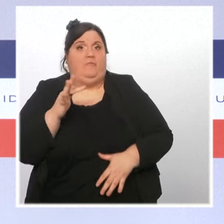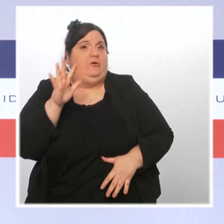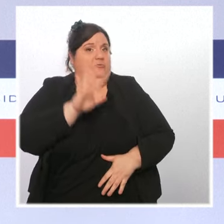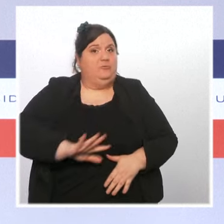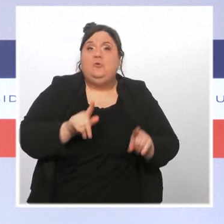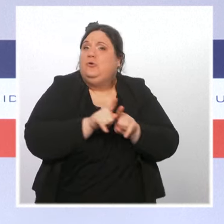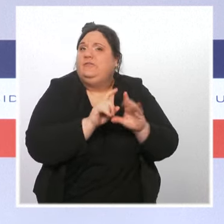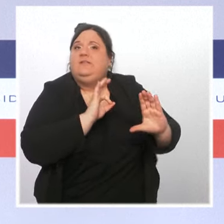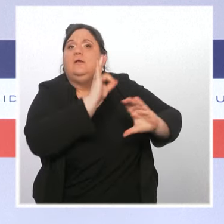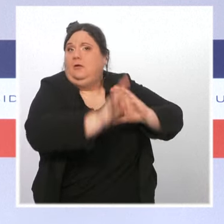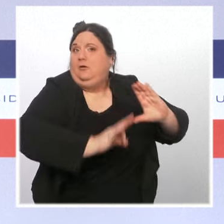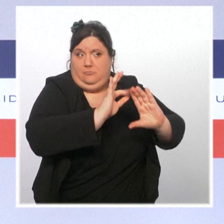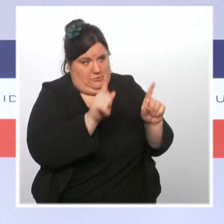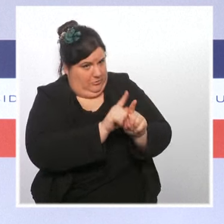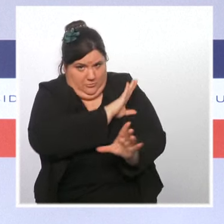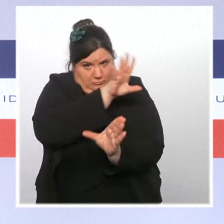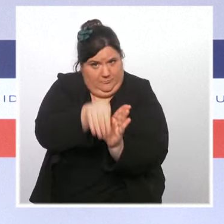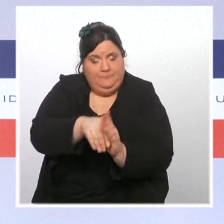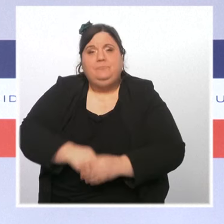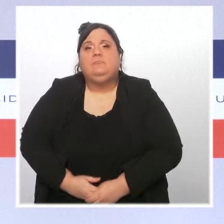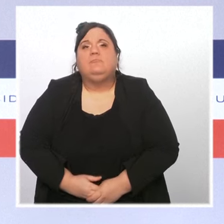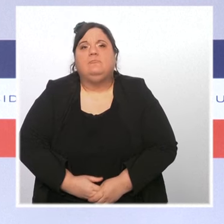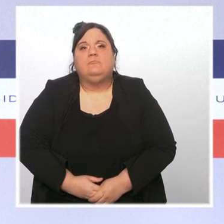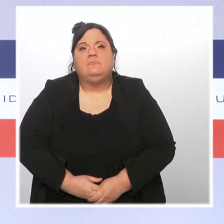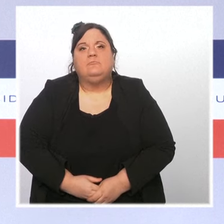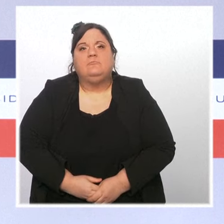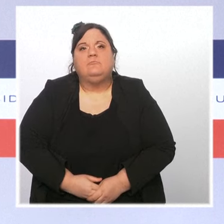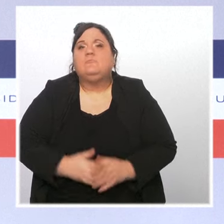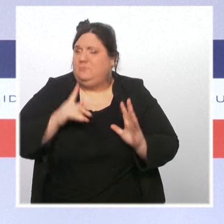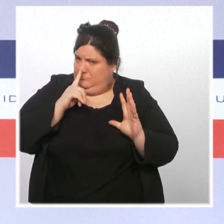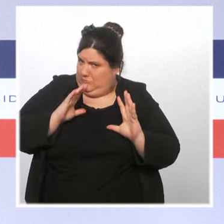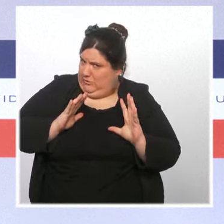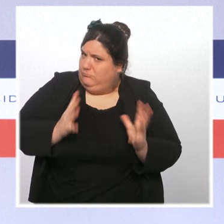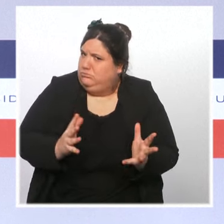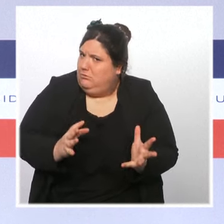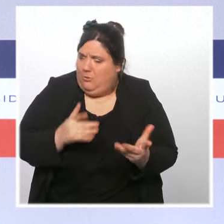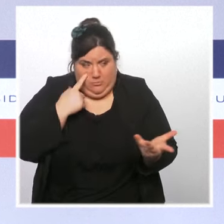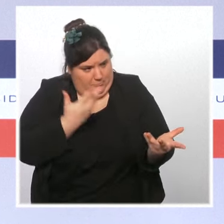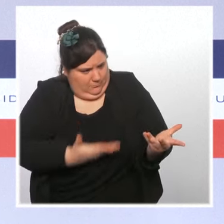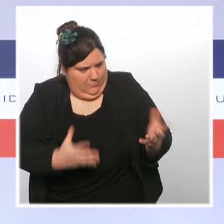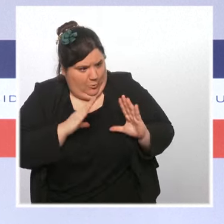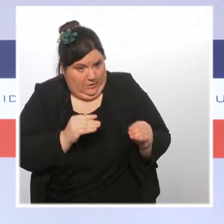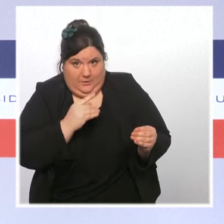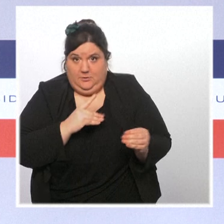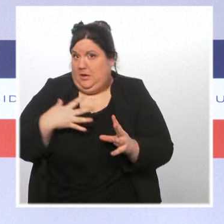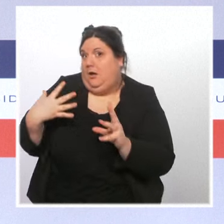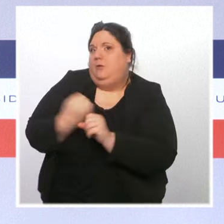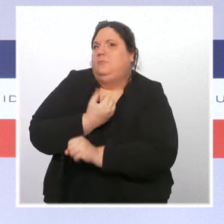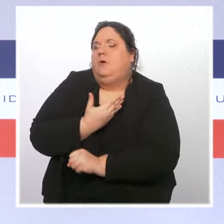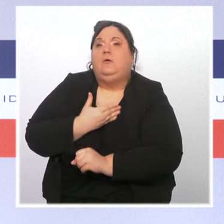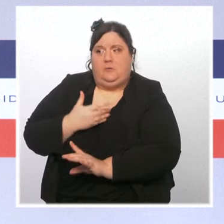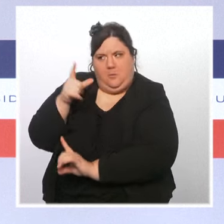mobilisation, nous avons pu mettre un arrêt à une tentative de passage à l